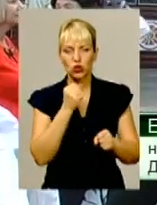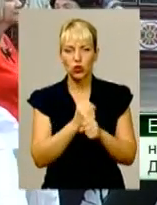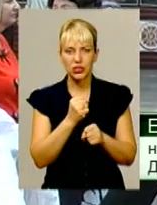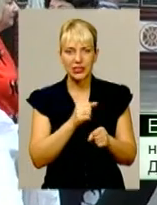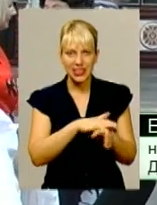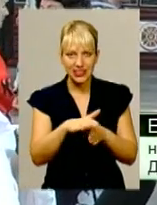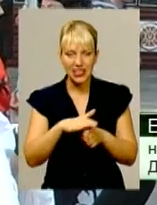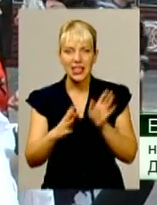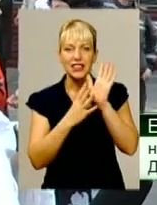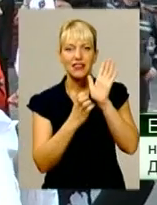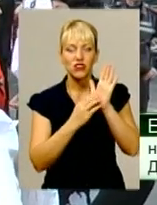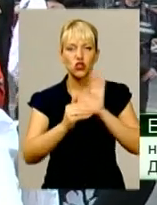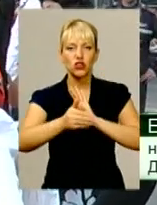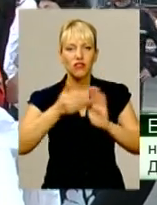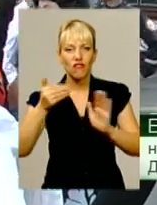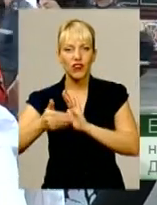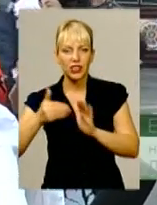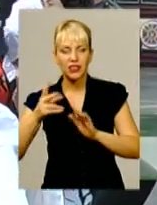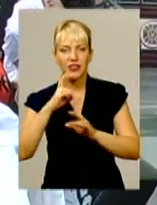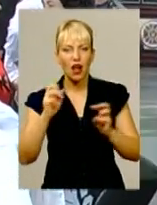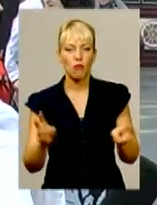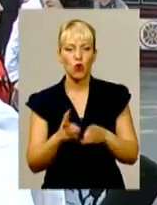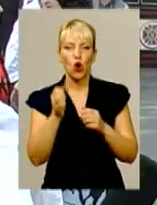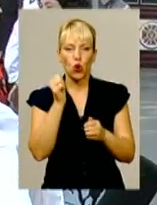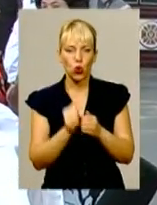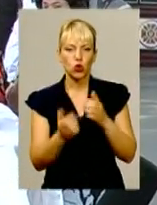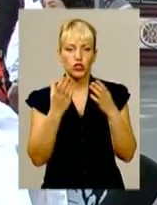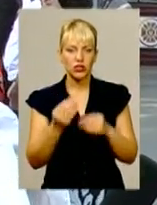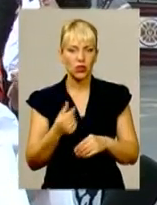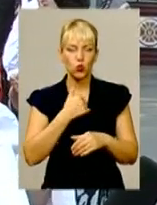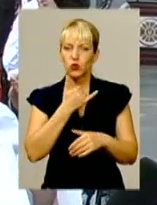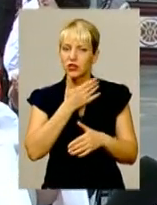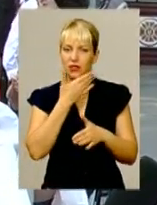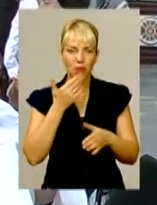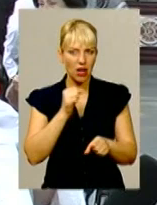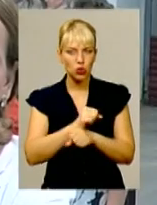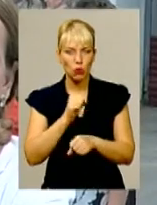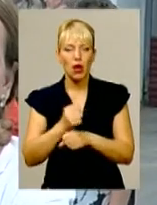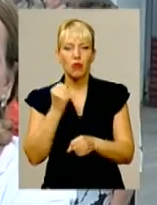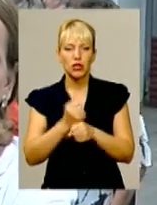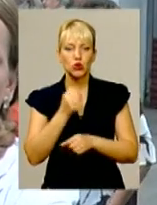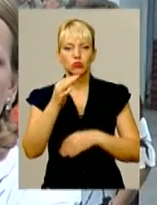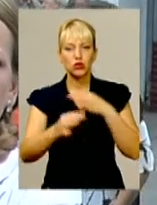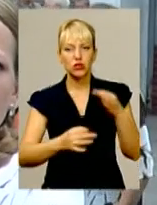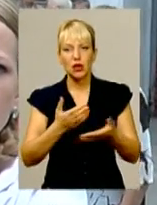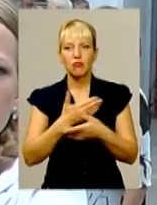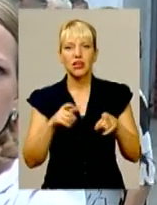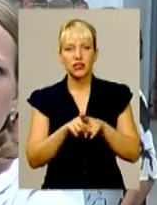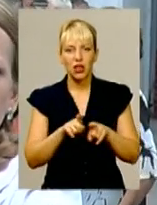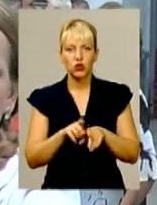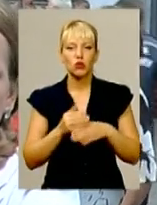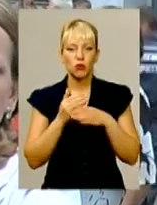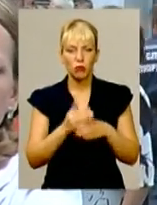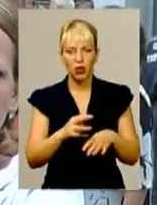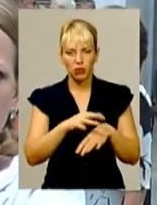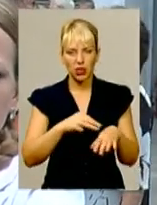пожежі. Це практично кожен день. У нас немає зупинки, ми працюємо цілодобово. Ми також допомагаємо міліції, виїжджаємо на